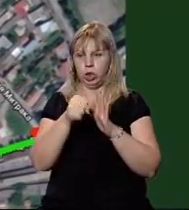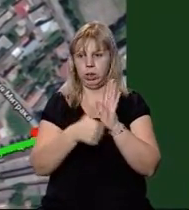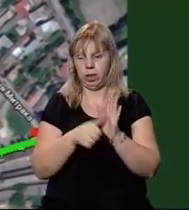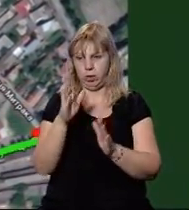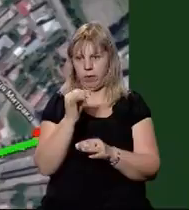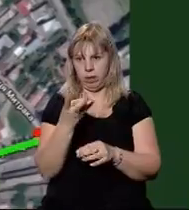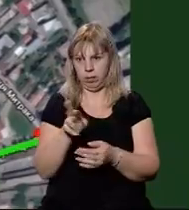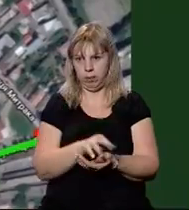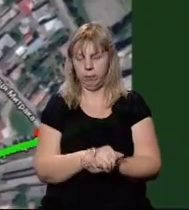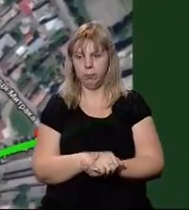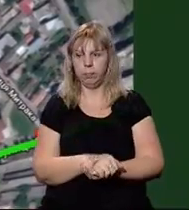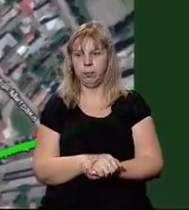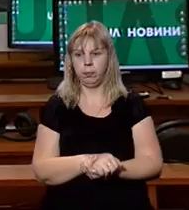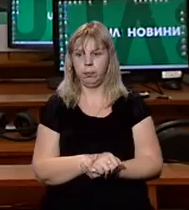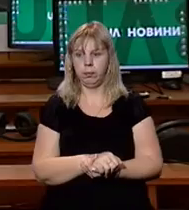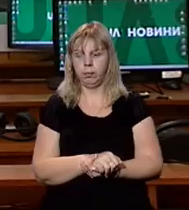вересня.